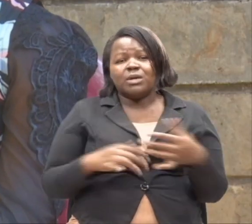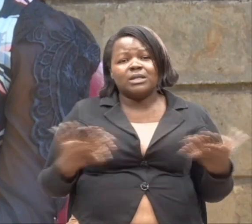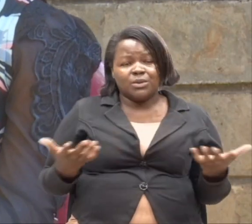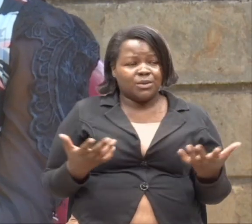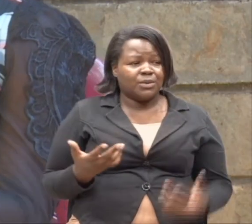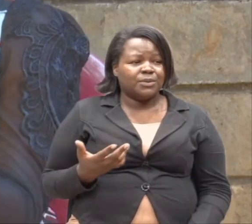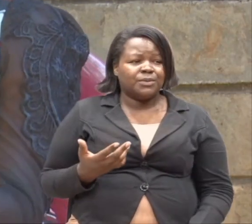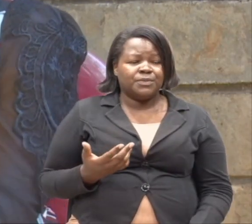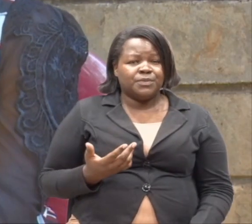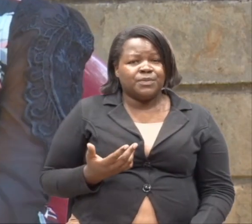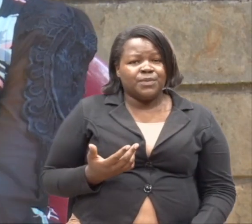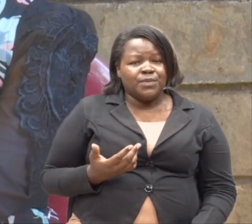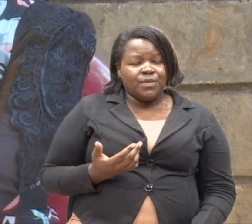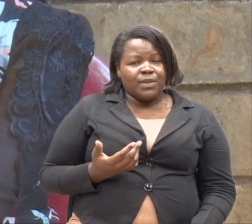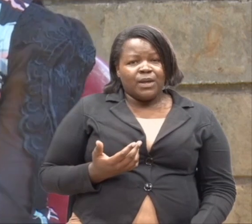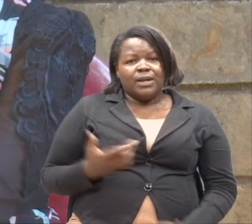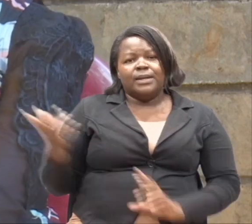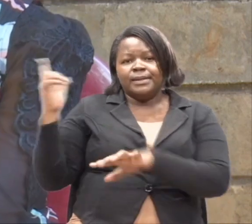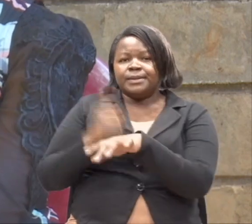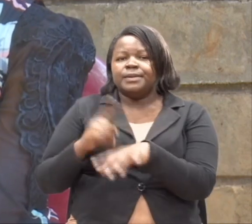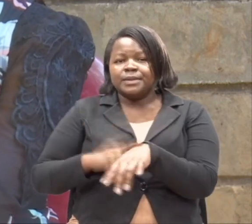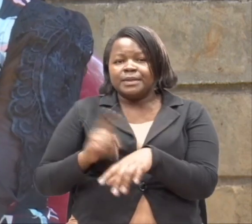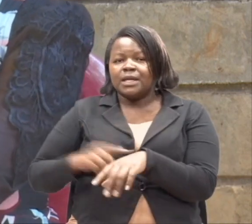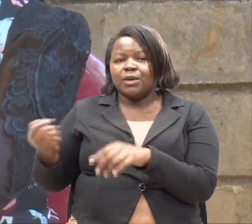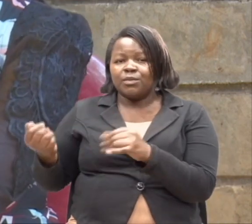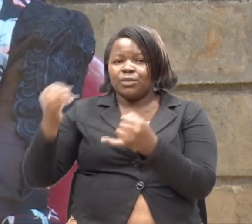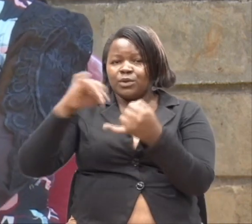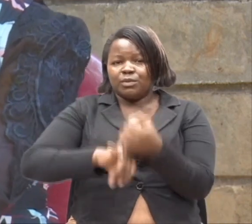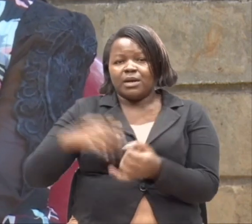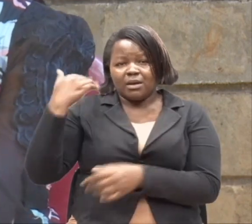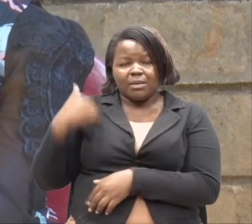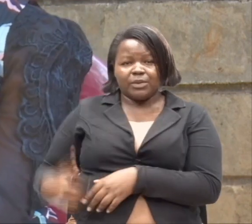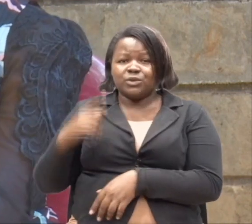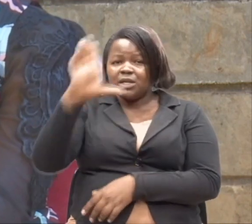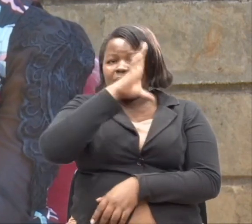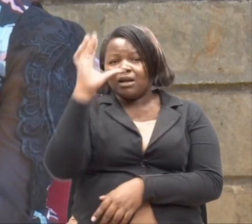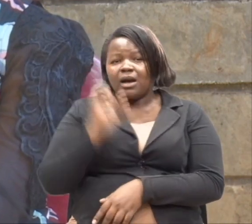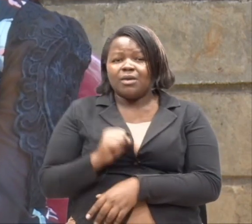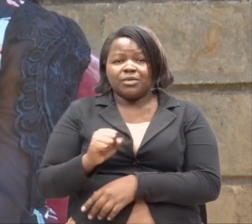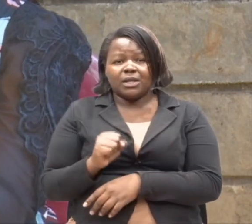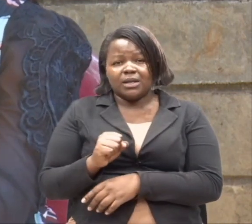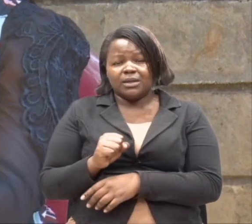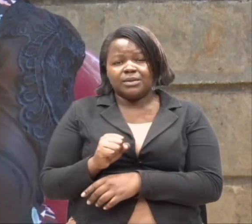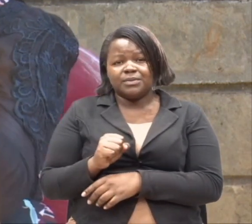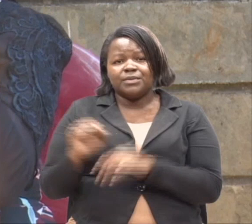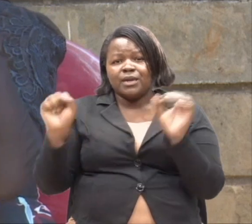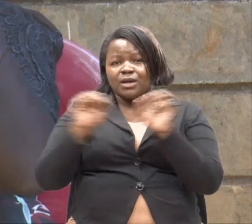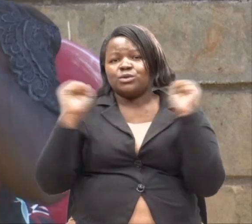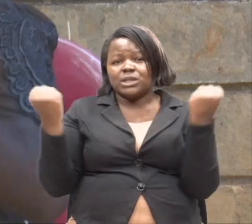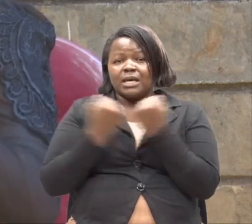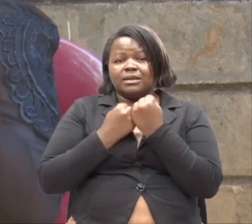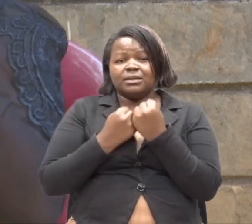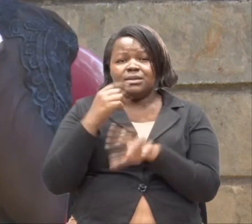Utaendelea. Na unapo wawamutu. Razima uwende nyumba. Na itunapo wile it's African setup. Watu badu wanaale